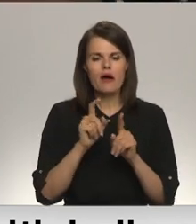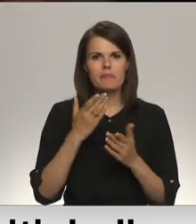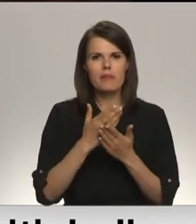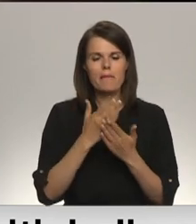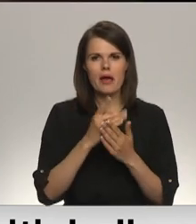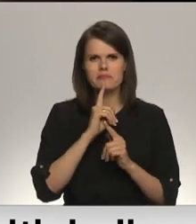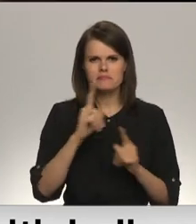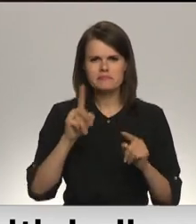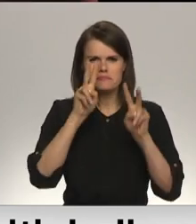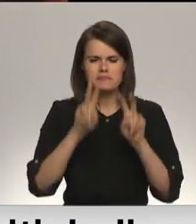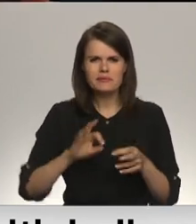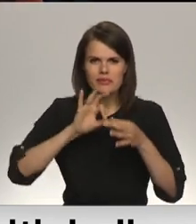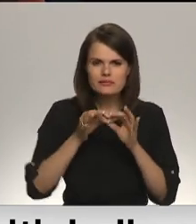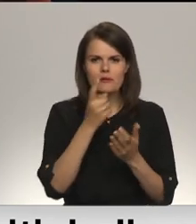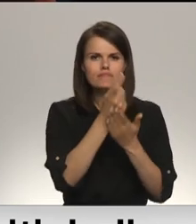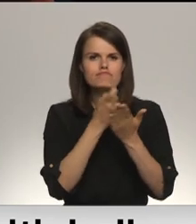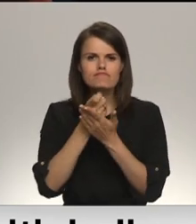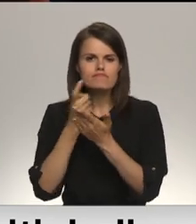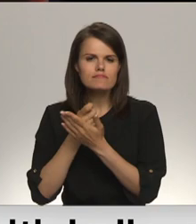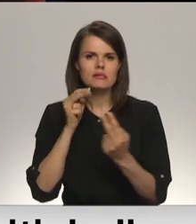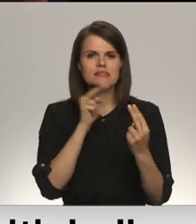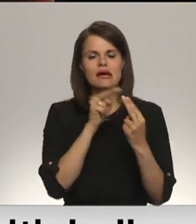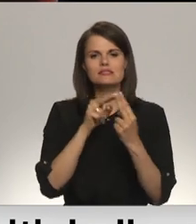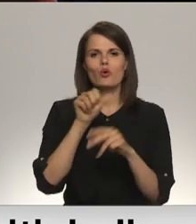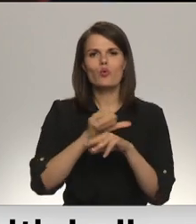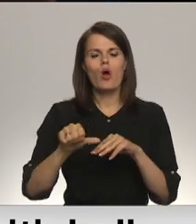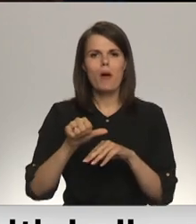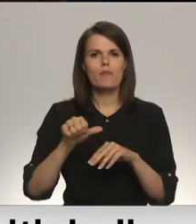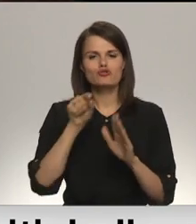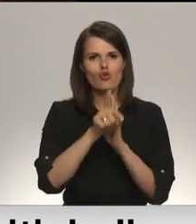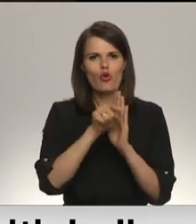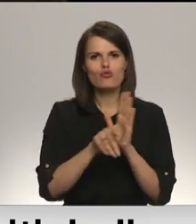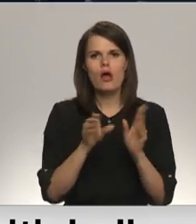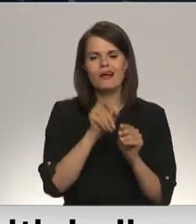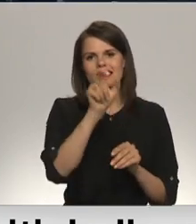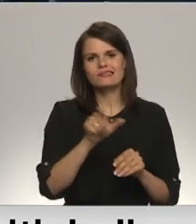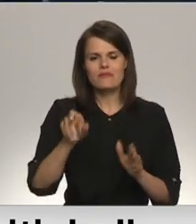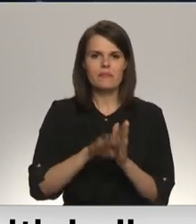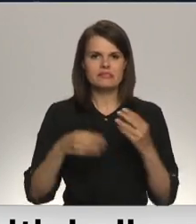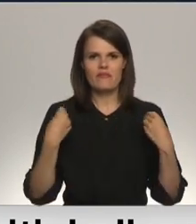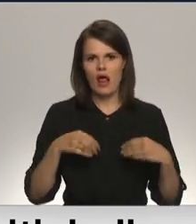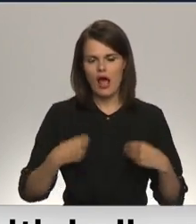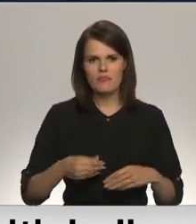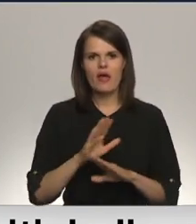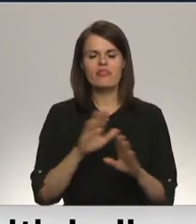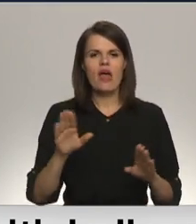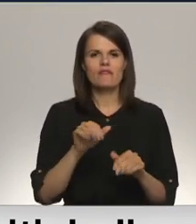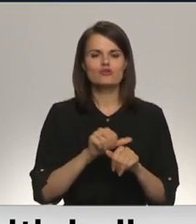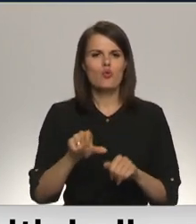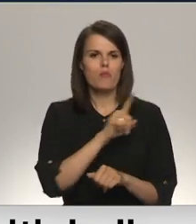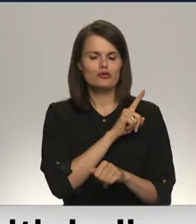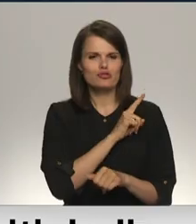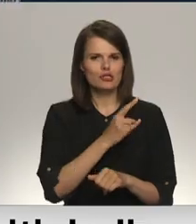pārbaudi un iztaujāšanu saskarsmi robežu kontrolas punktā ar personām civilējā apģērbā nevis robežu sardzes